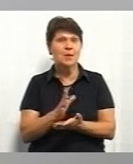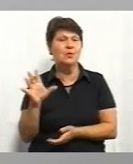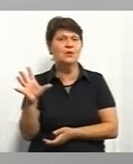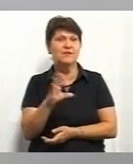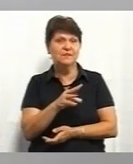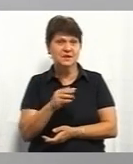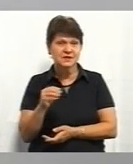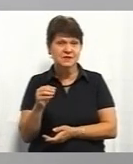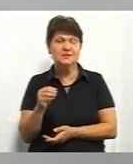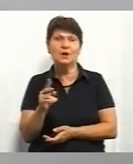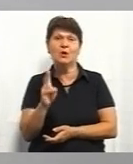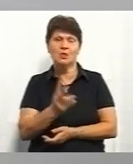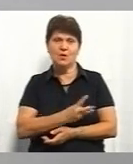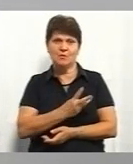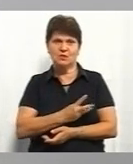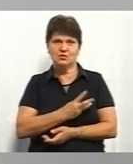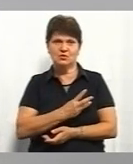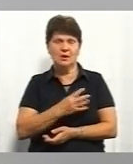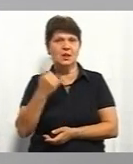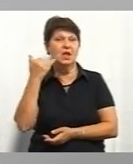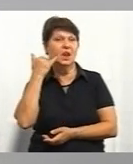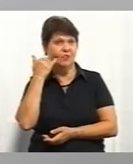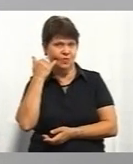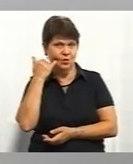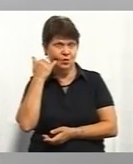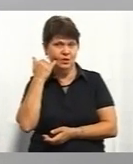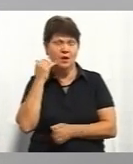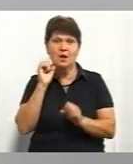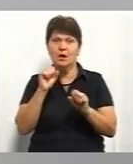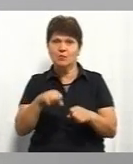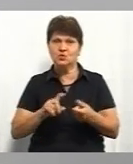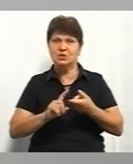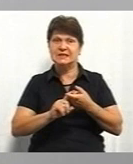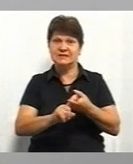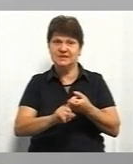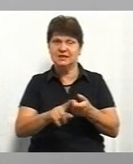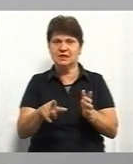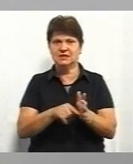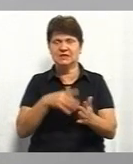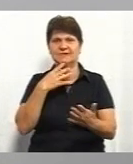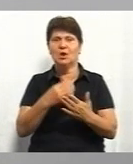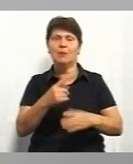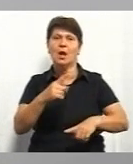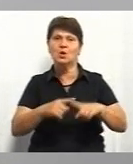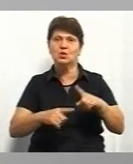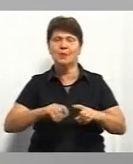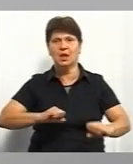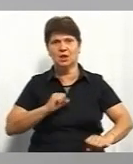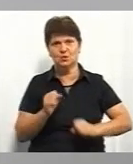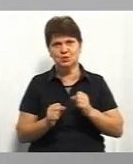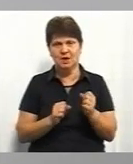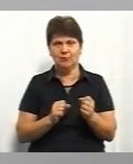хто бажає, мають телефони. Тобто можуть зв'язатися з своїми родичами, друзями.